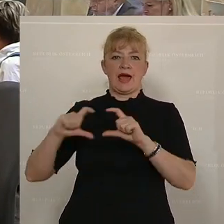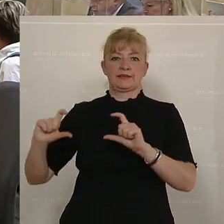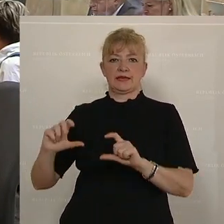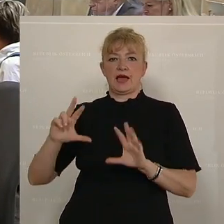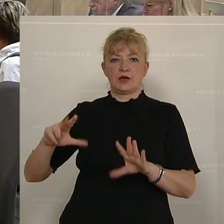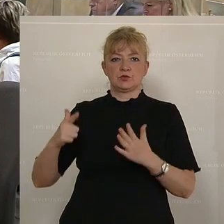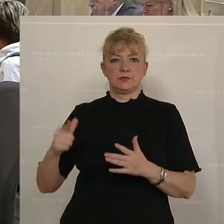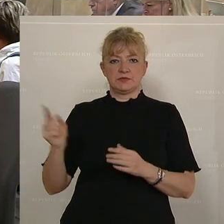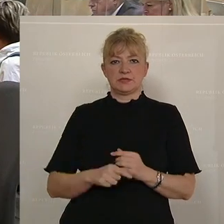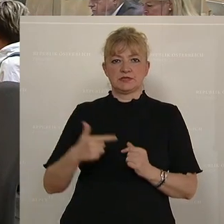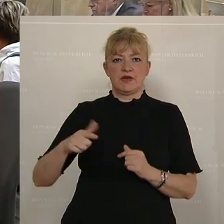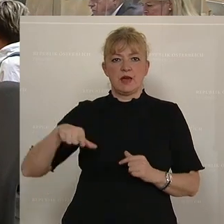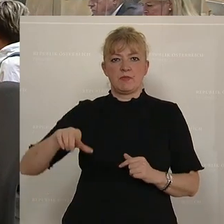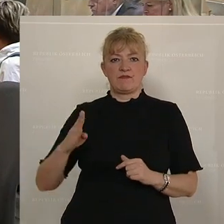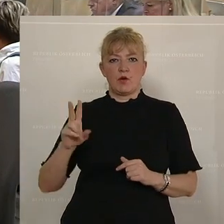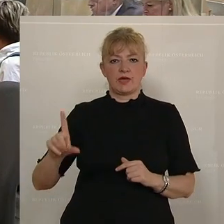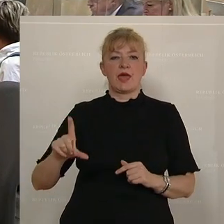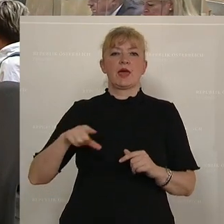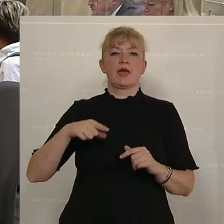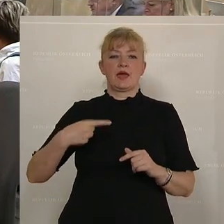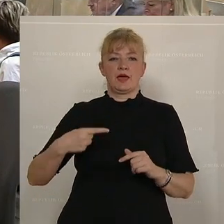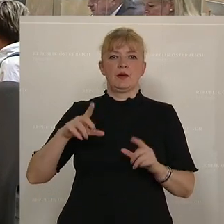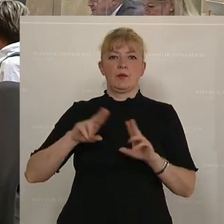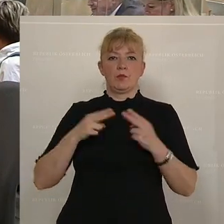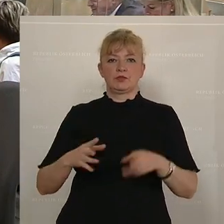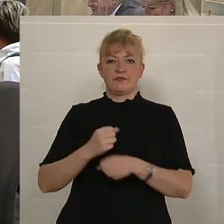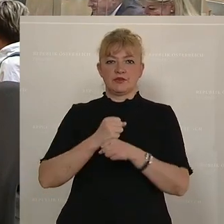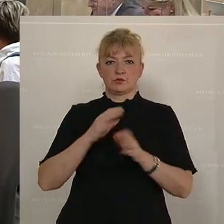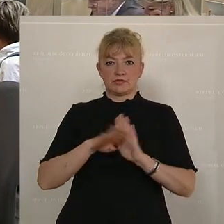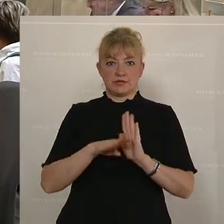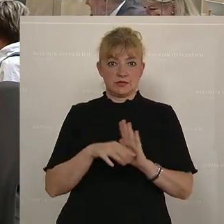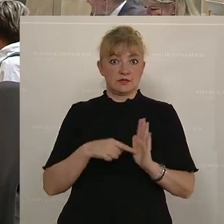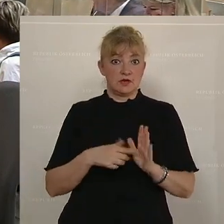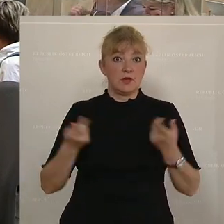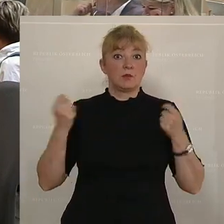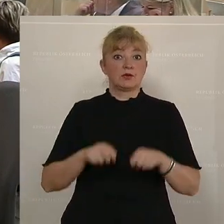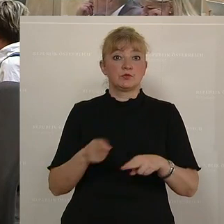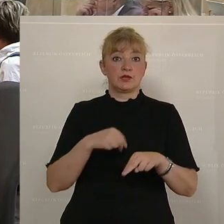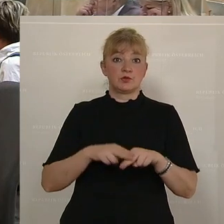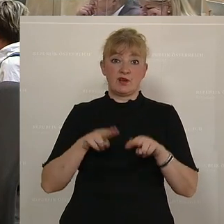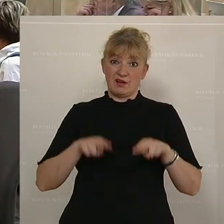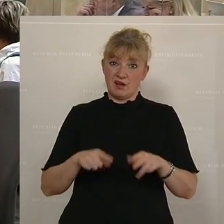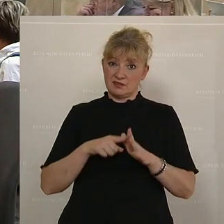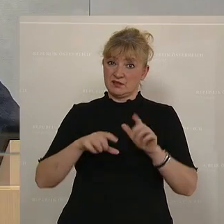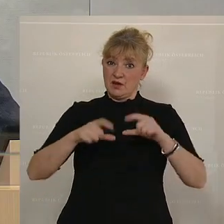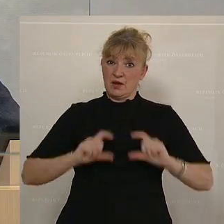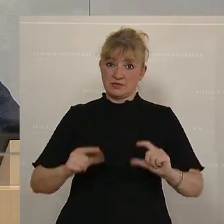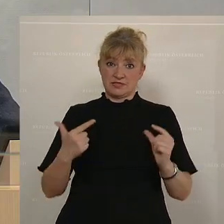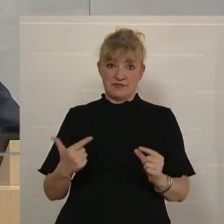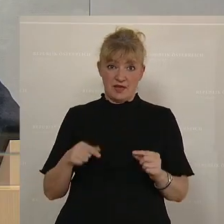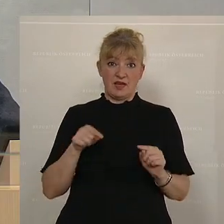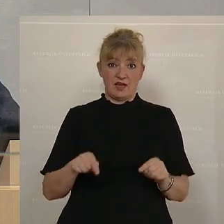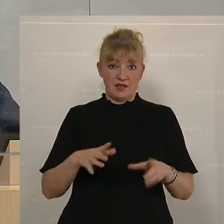Absatz 2 BVG, des Bundesverfassungsgesetzes. Da zu einem solchen Beschluss des Nationalrats gemäß Absatz 2 der